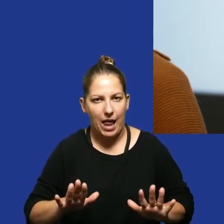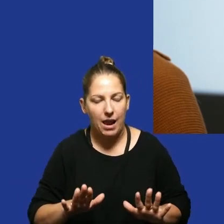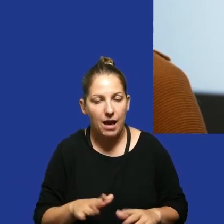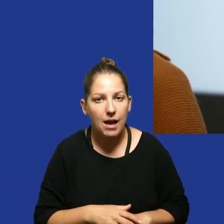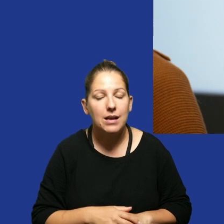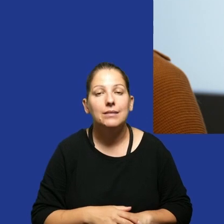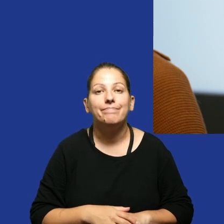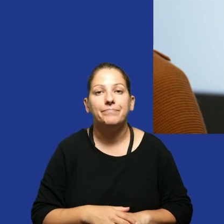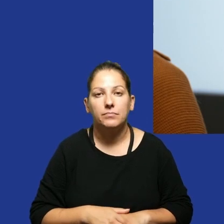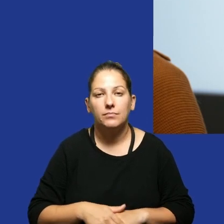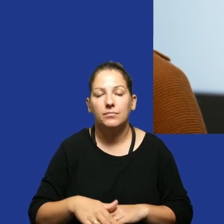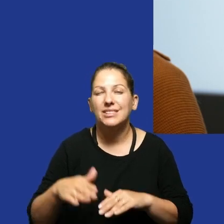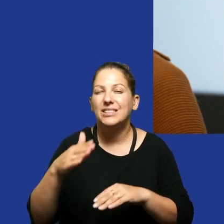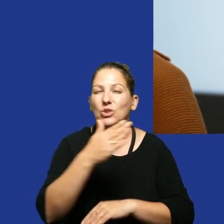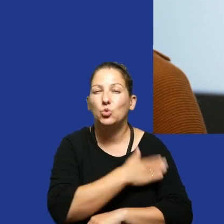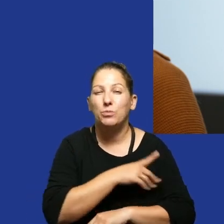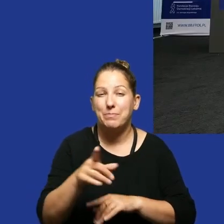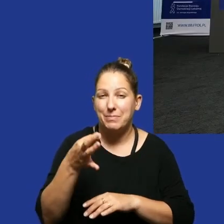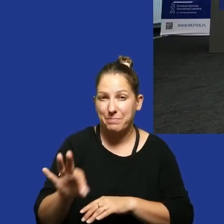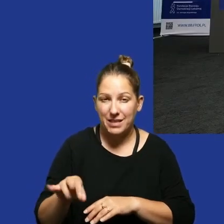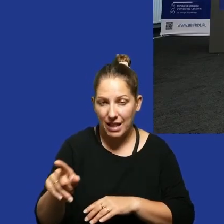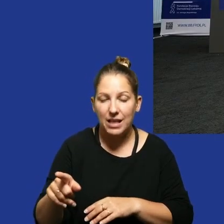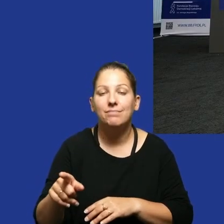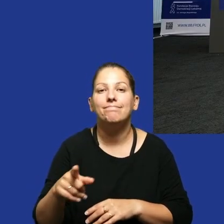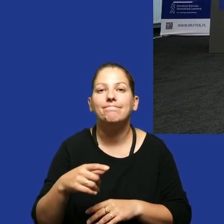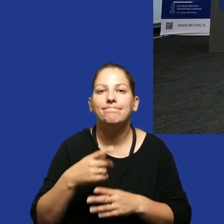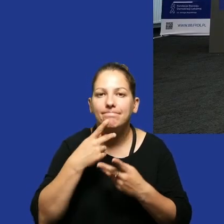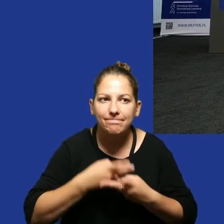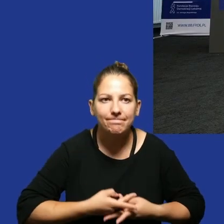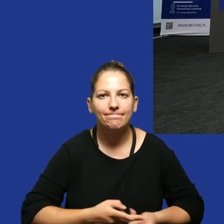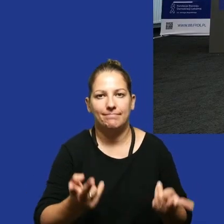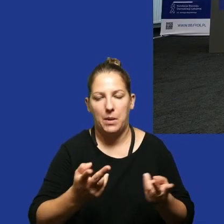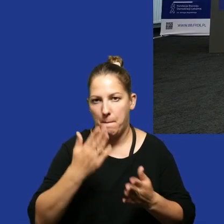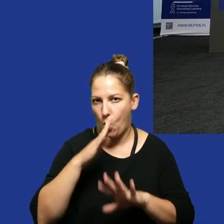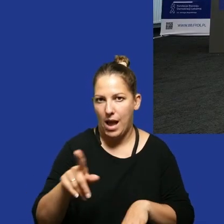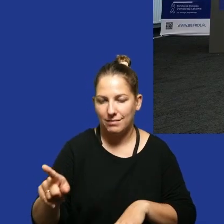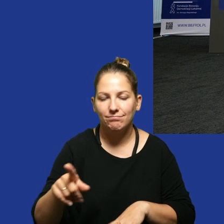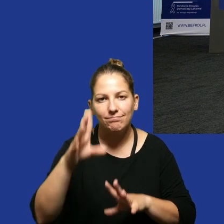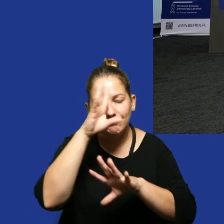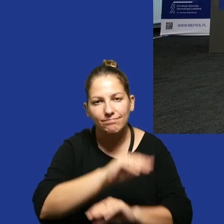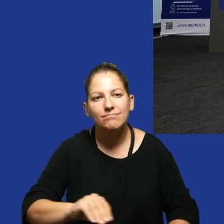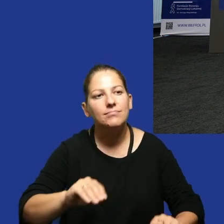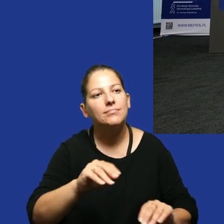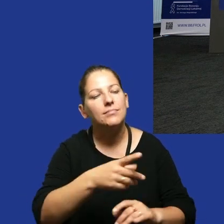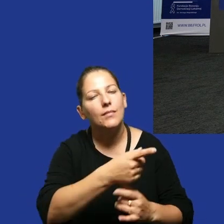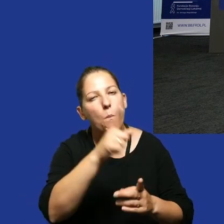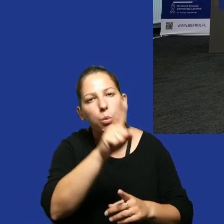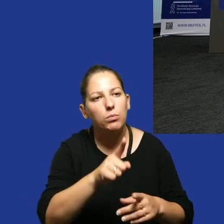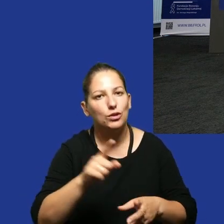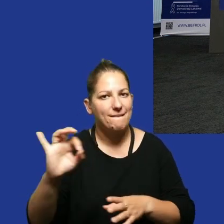służby specjalne. To sytuacja, w której staramy się ujawniać, staramy się informować opinię publiczną o ich